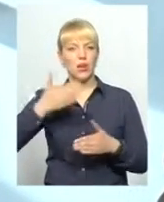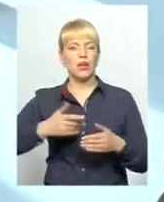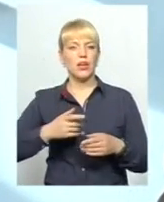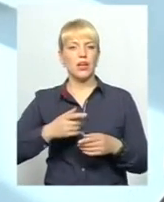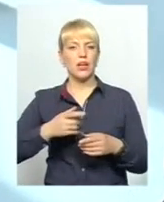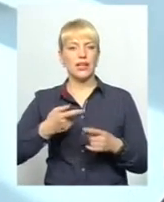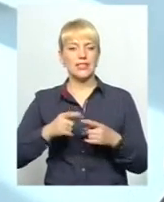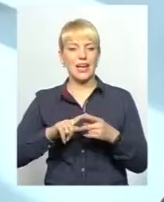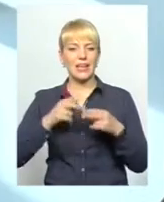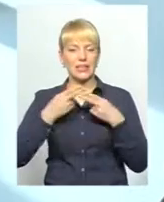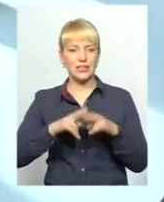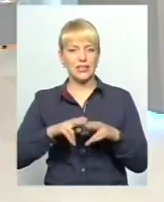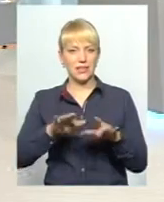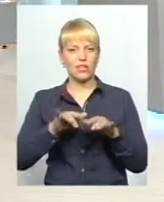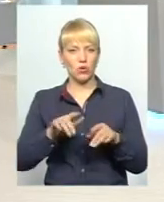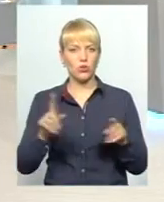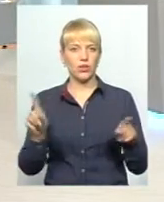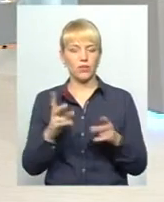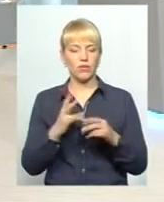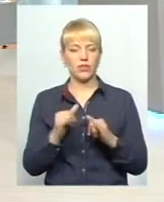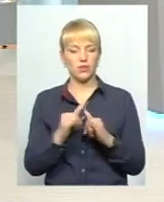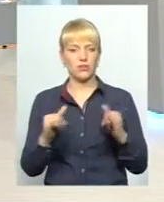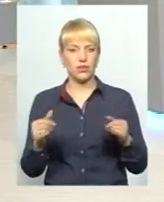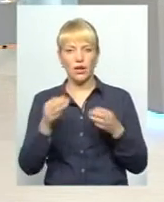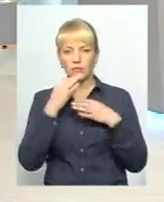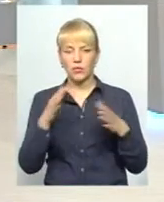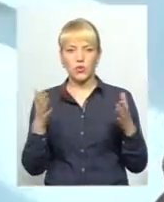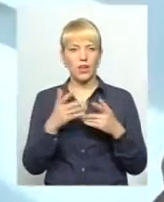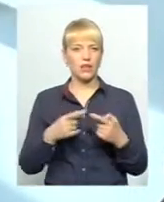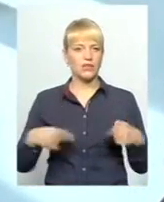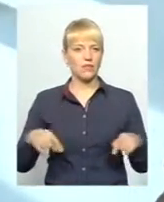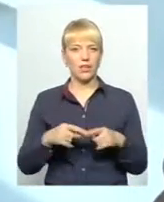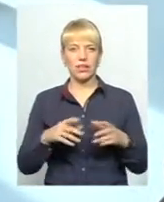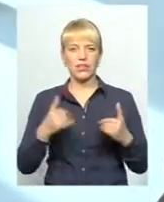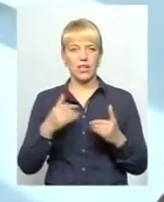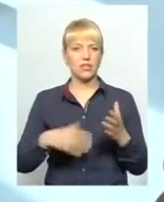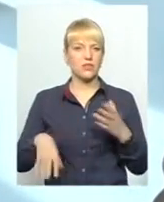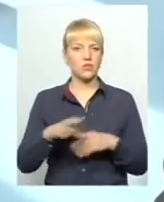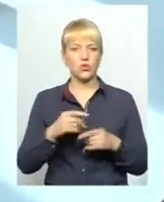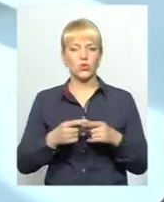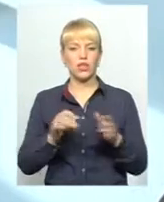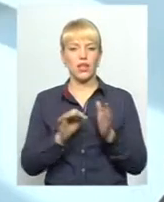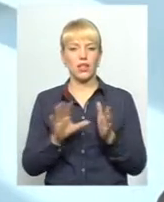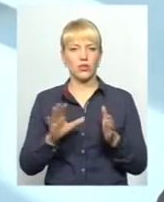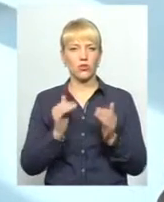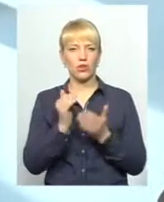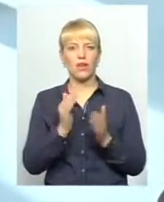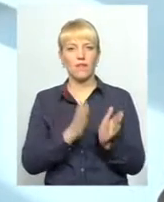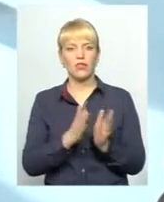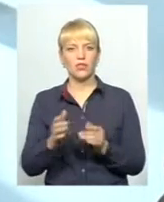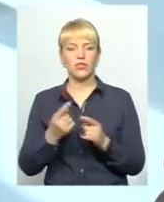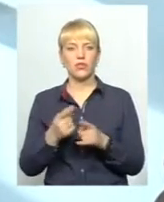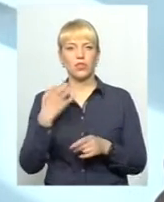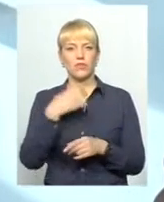-технології, які повинні розвиватися, це будь-яка сфера. Зараз всюди, зараз електронне врядування, це один із